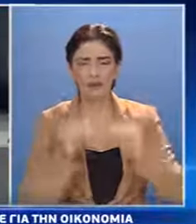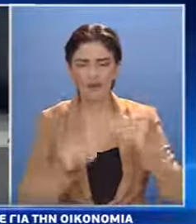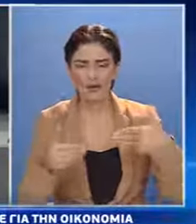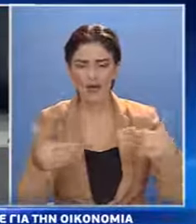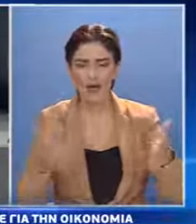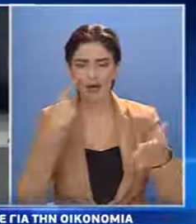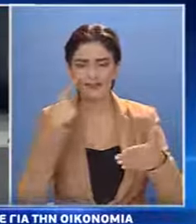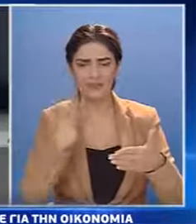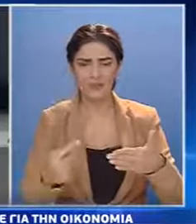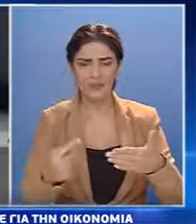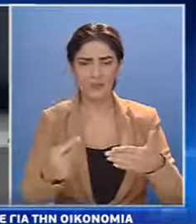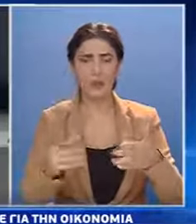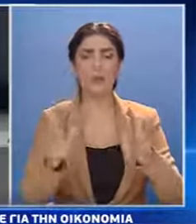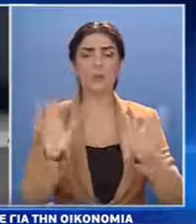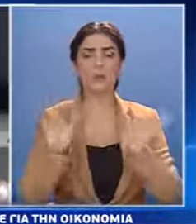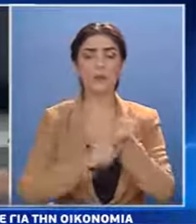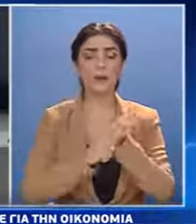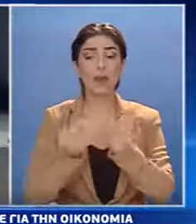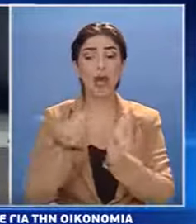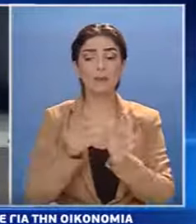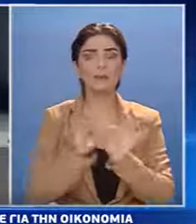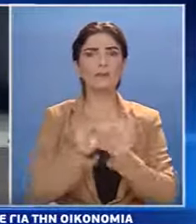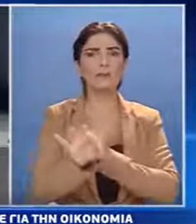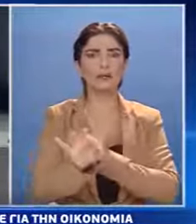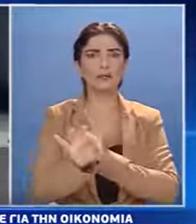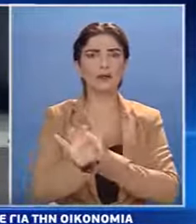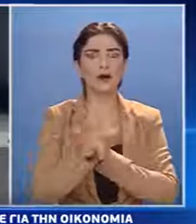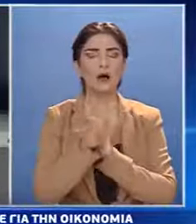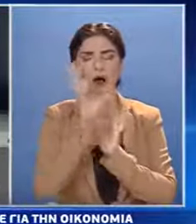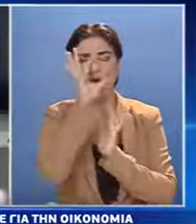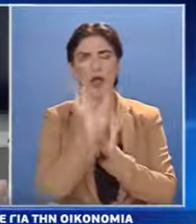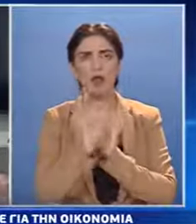για να προκόψει ο τόπος. Τα σημεία είναι πολλά